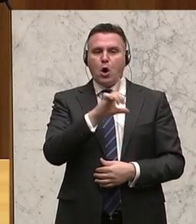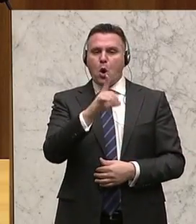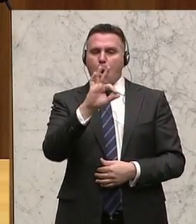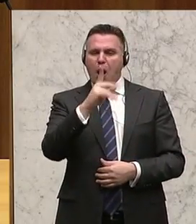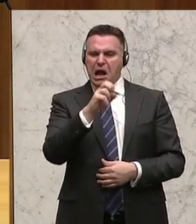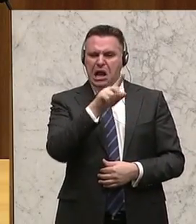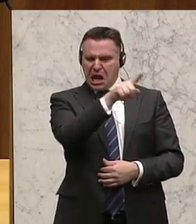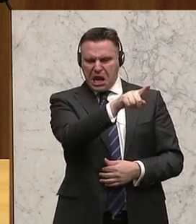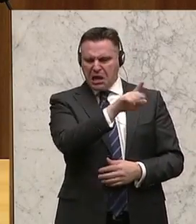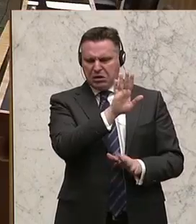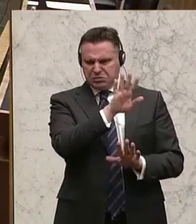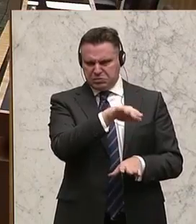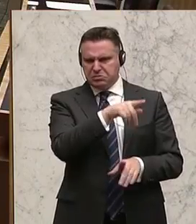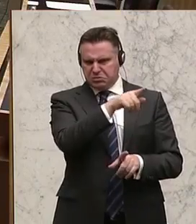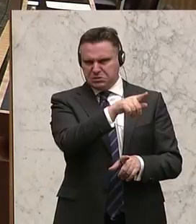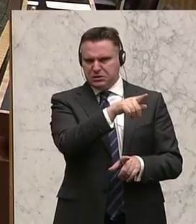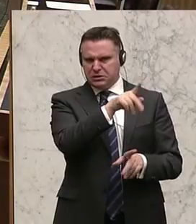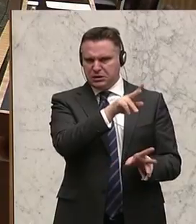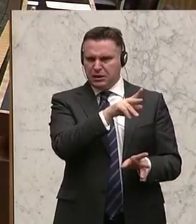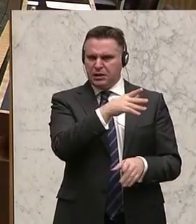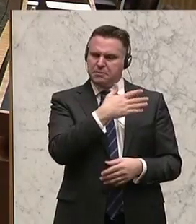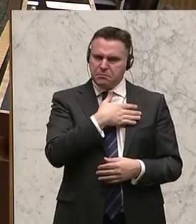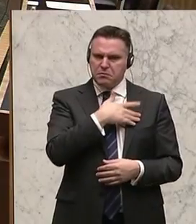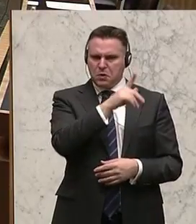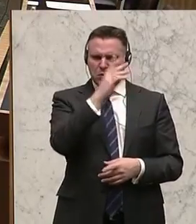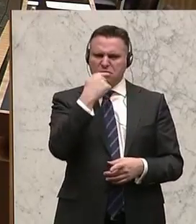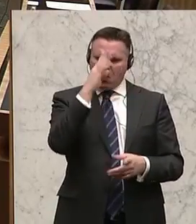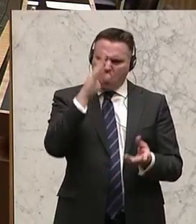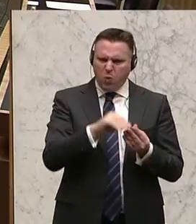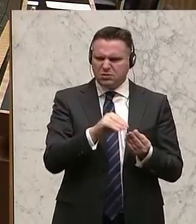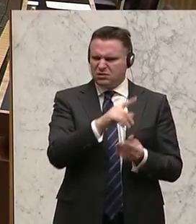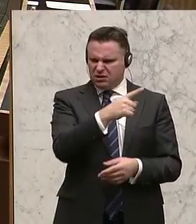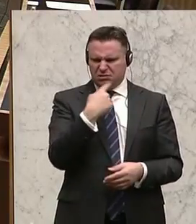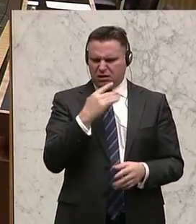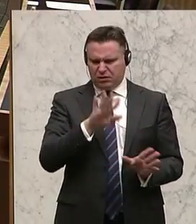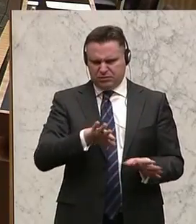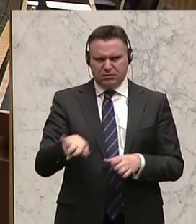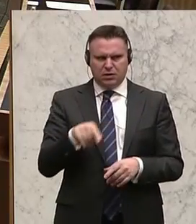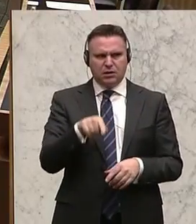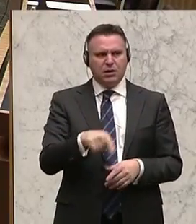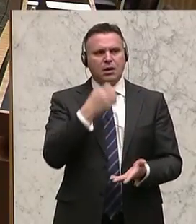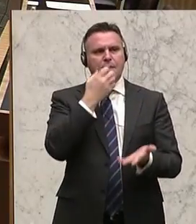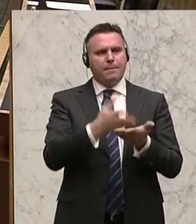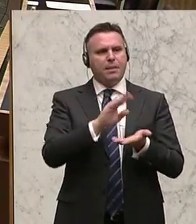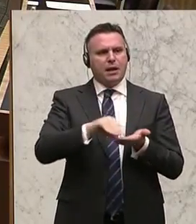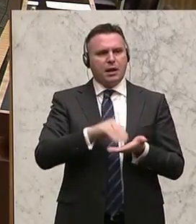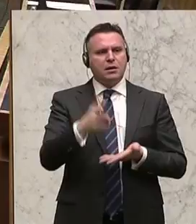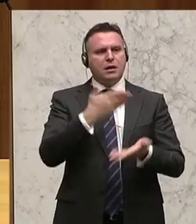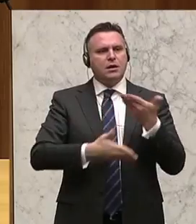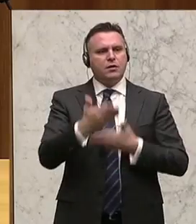von Unsinn und so weiter gesprochen hat. Der Bericht wurde erstellt vom